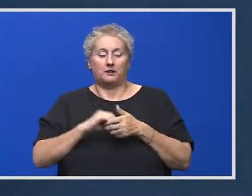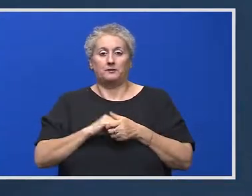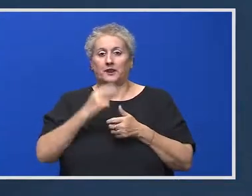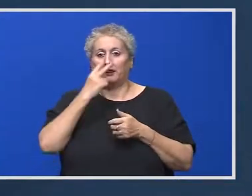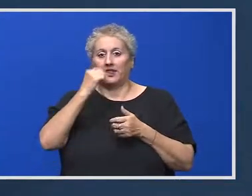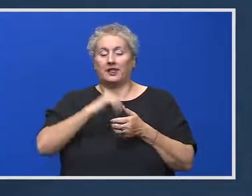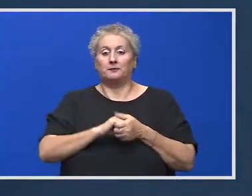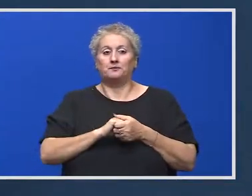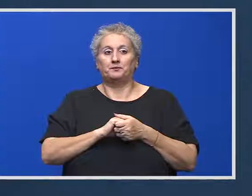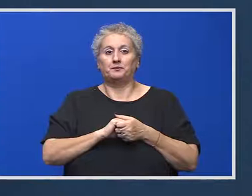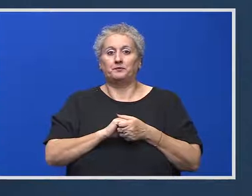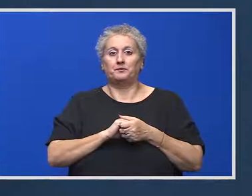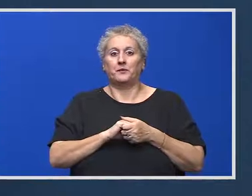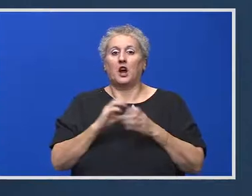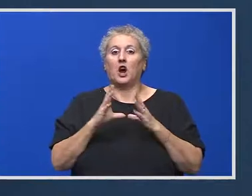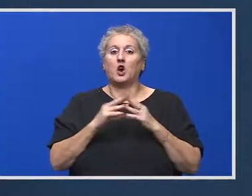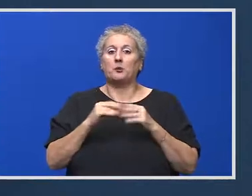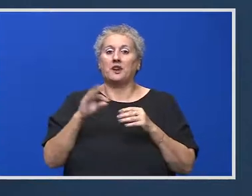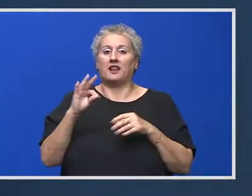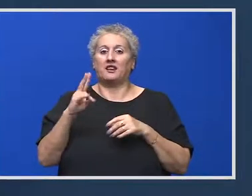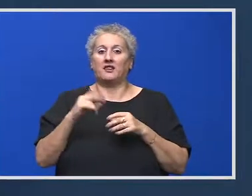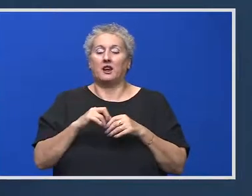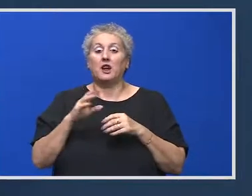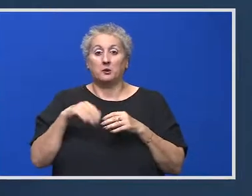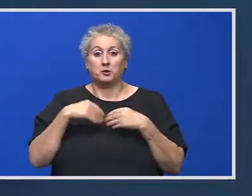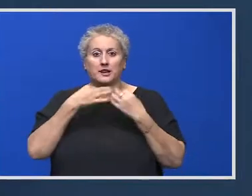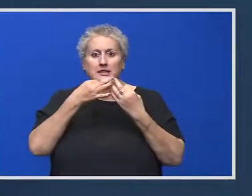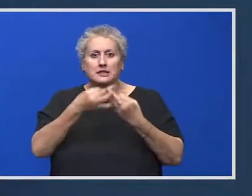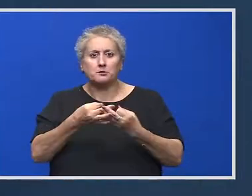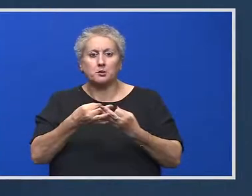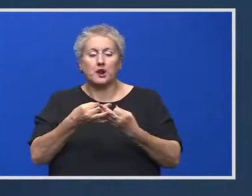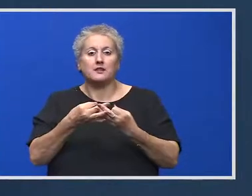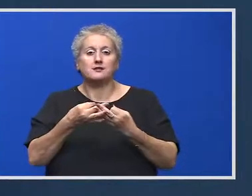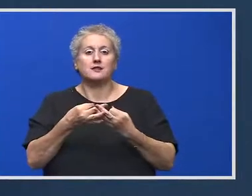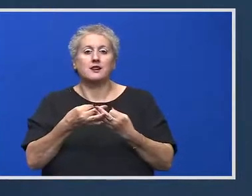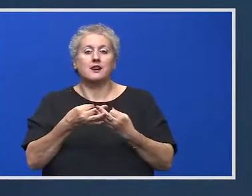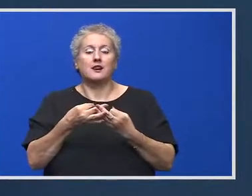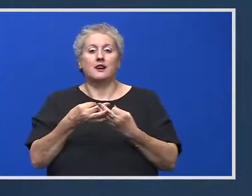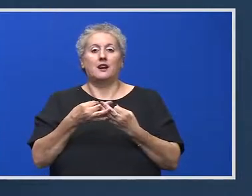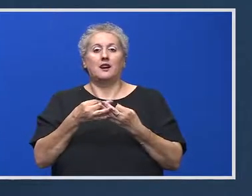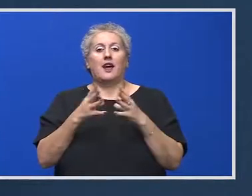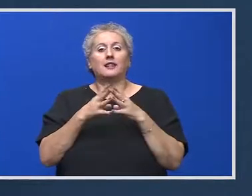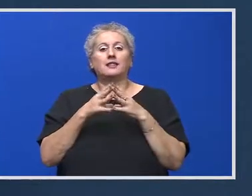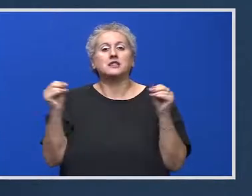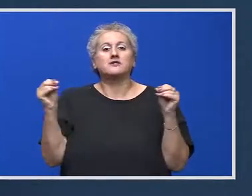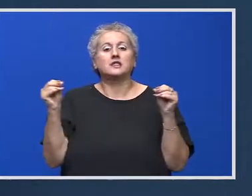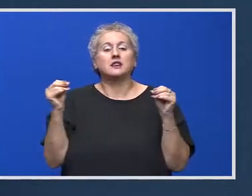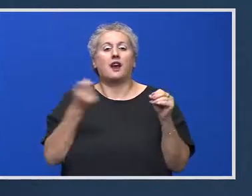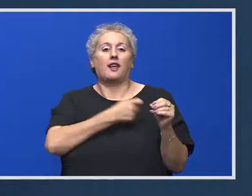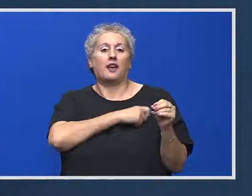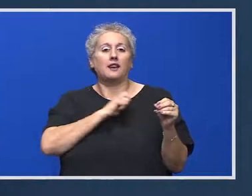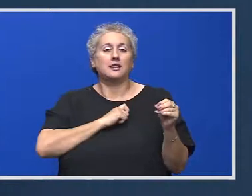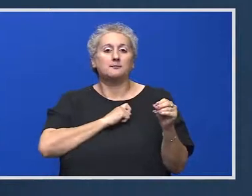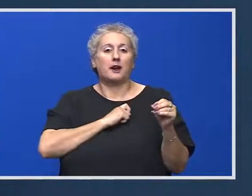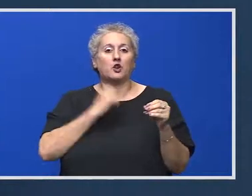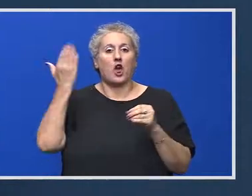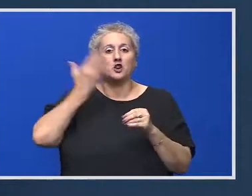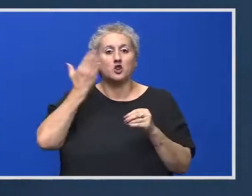Mulțumesc. Marina Cioacă, România TV, îmi puteți spune referitor la desfințarea inspectoratelor școlare